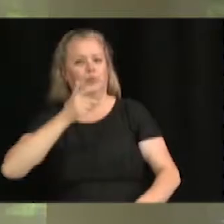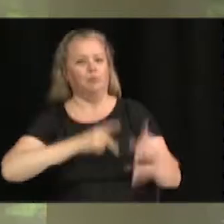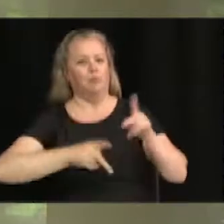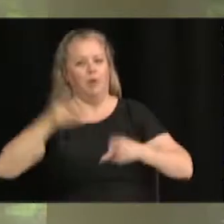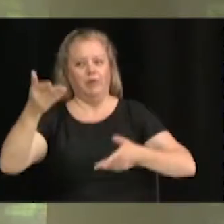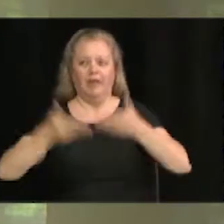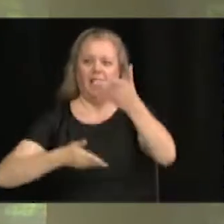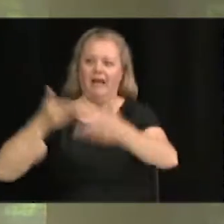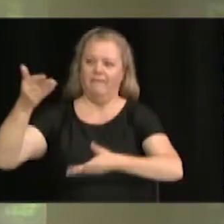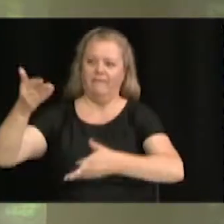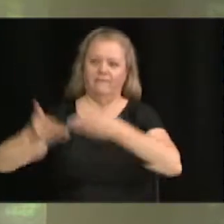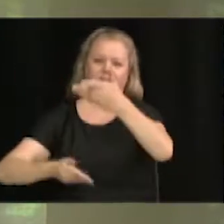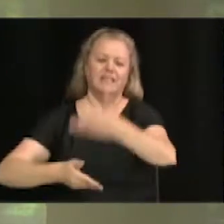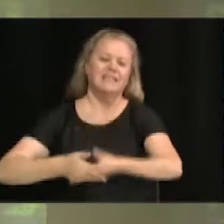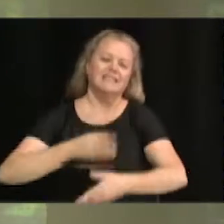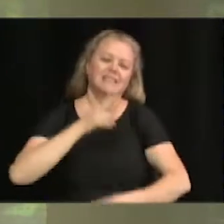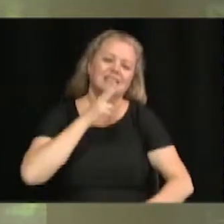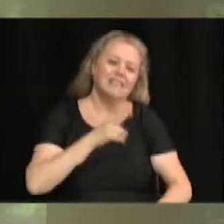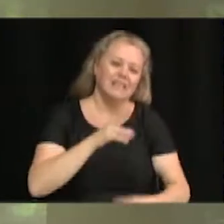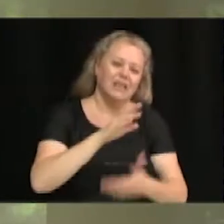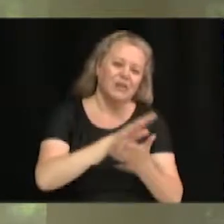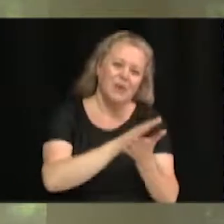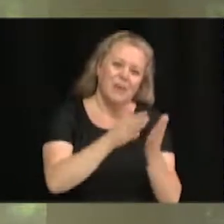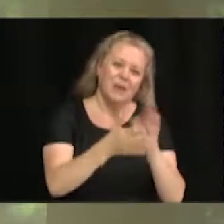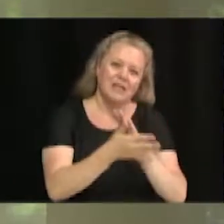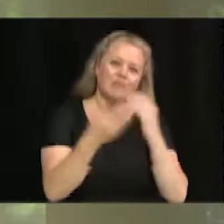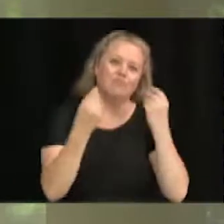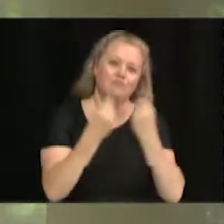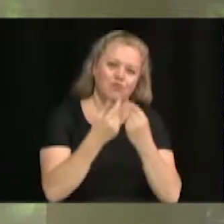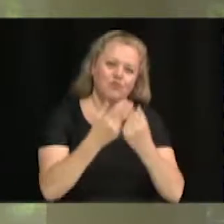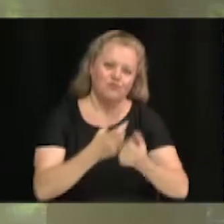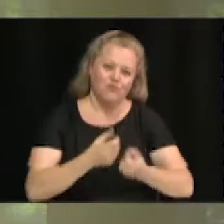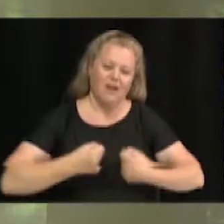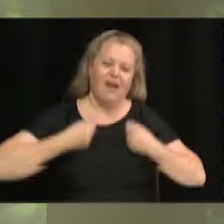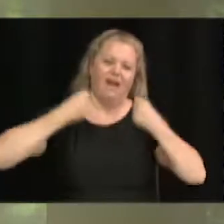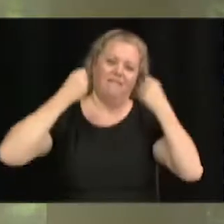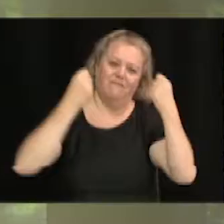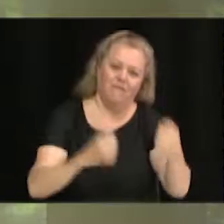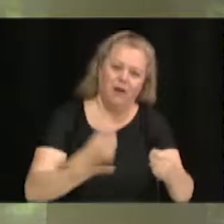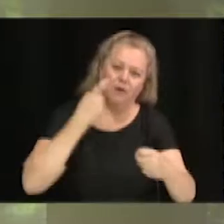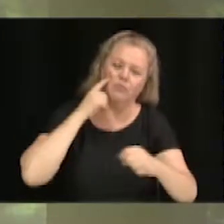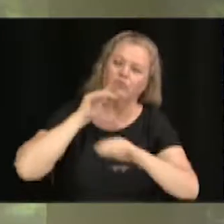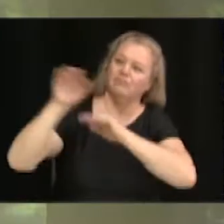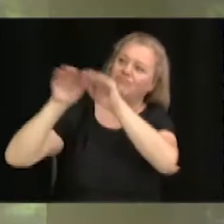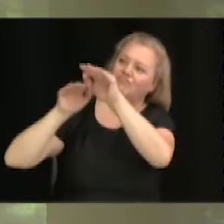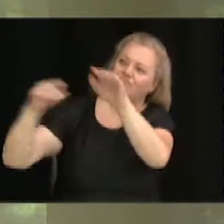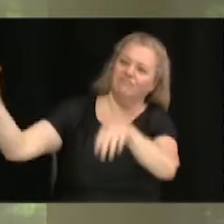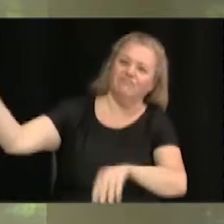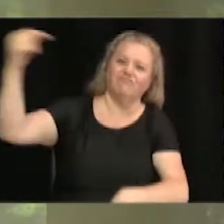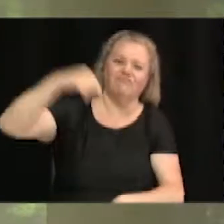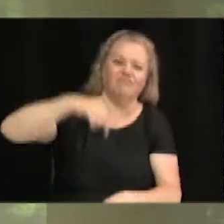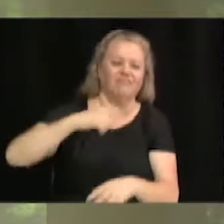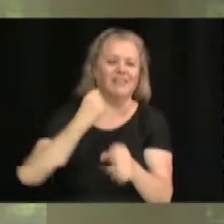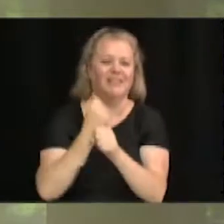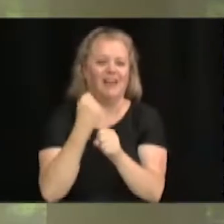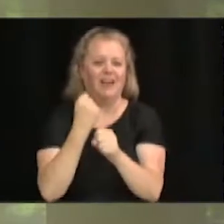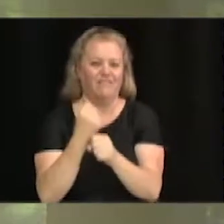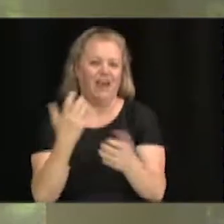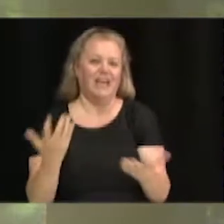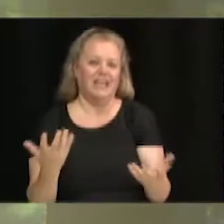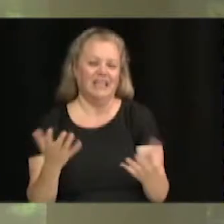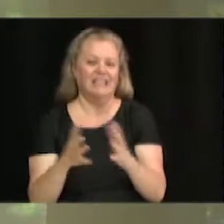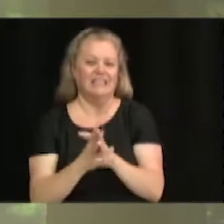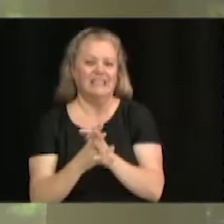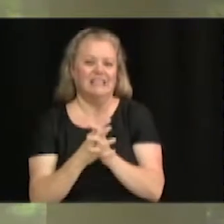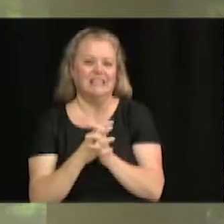beaucoup d'efforts qui sont mis, évidemment, par les entreprises pour accueillir des nouveaux travailleurs, travailleuses qui sont issus de l'immigration, pour